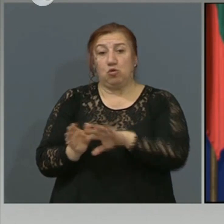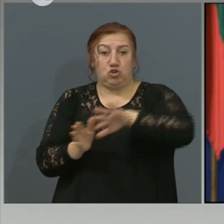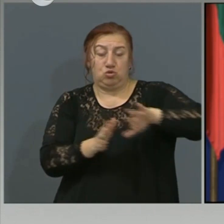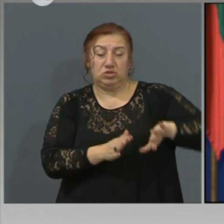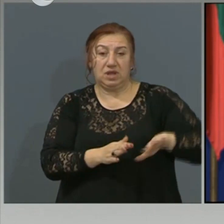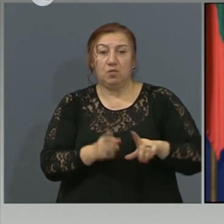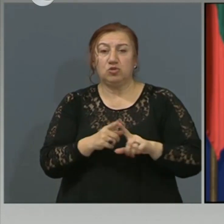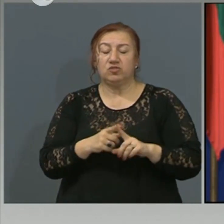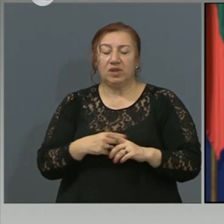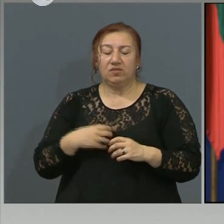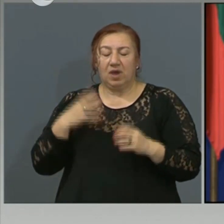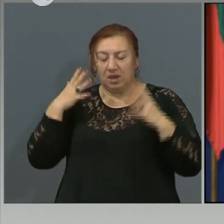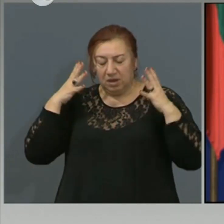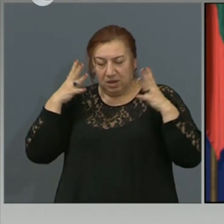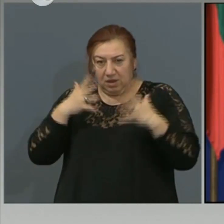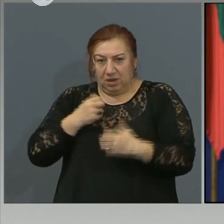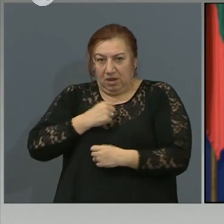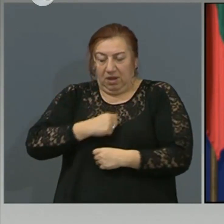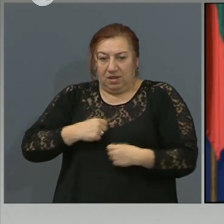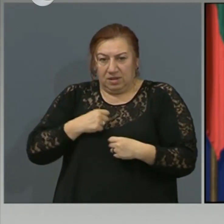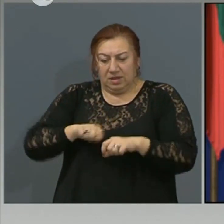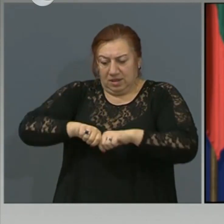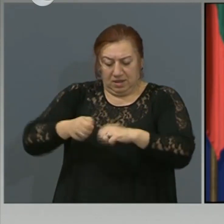травматизма и всички останали изпешни заболявания